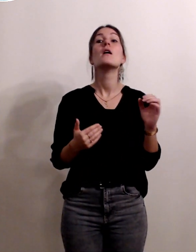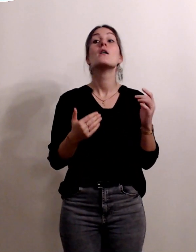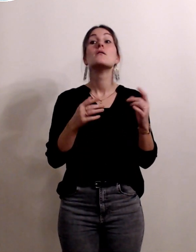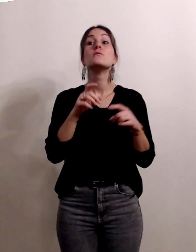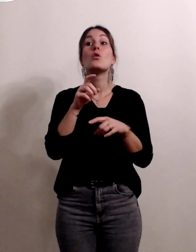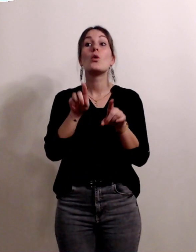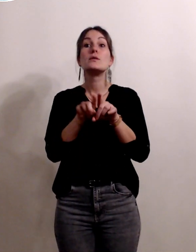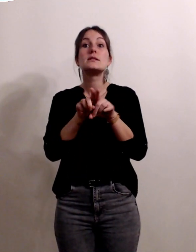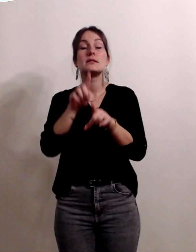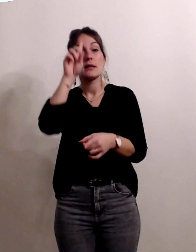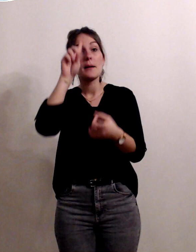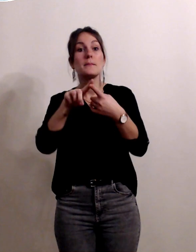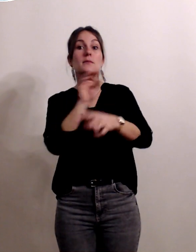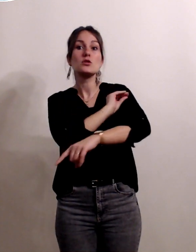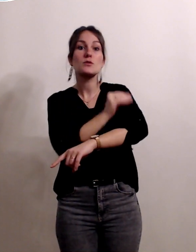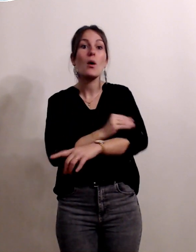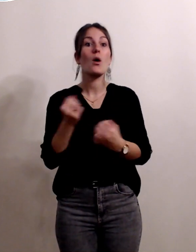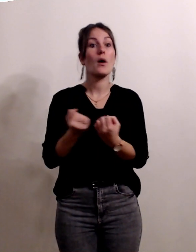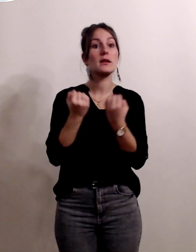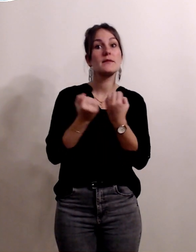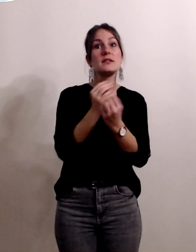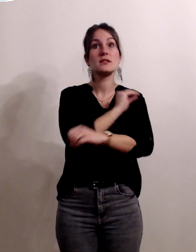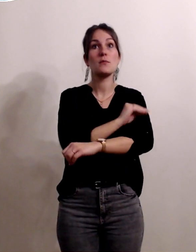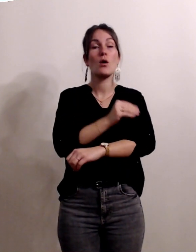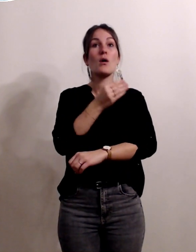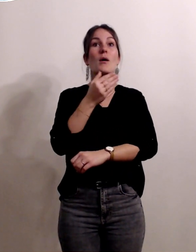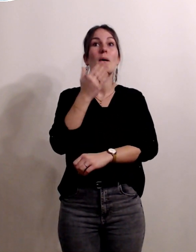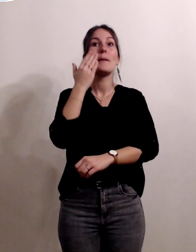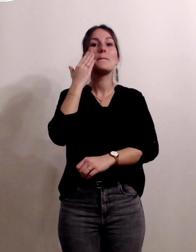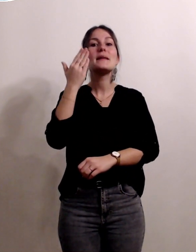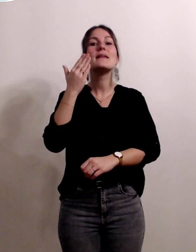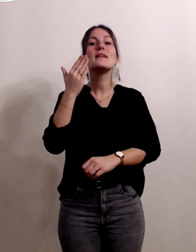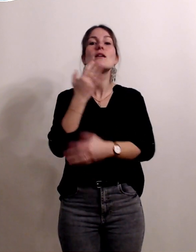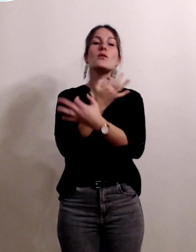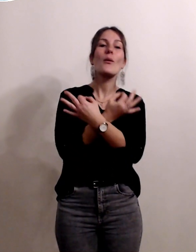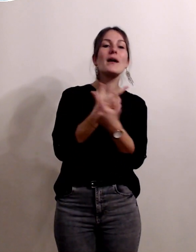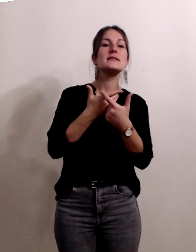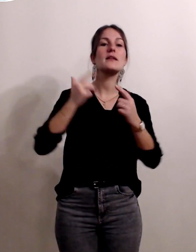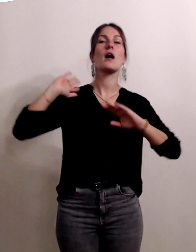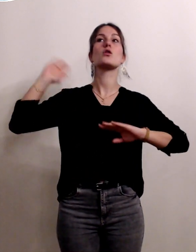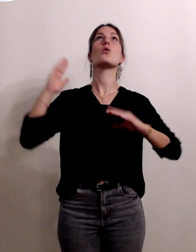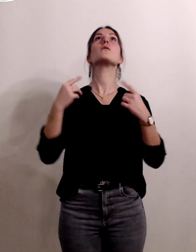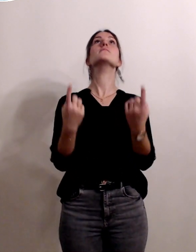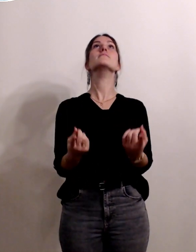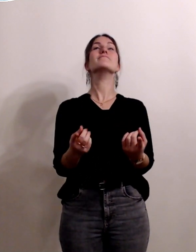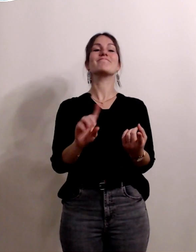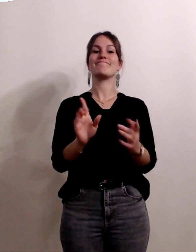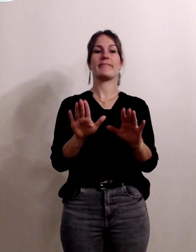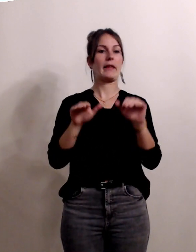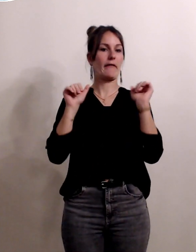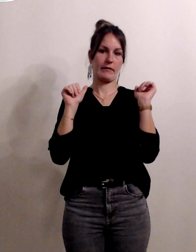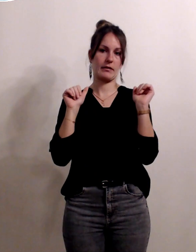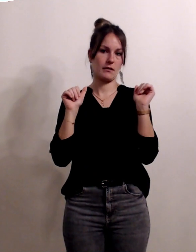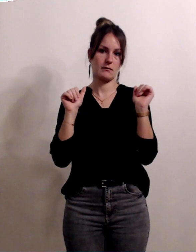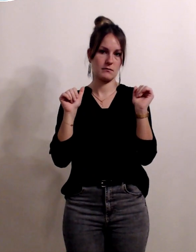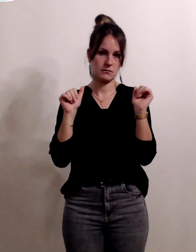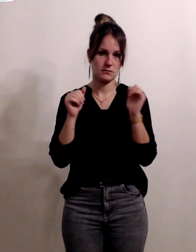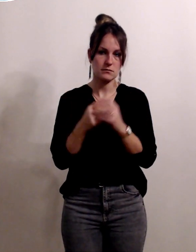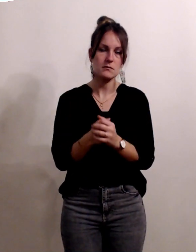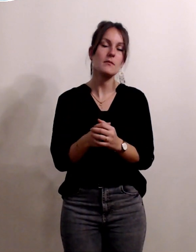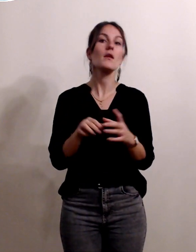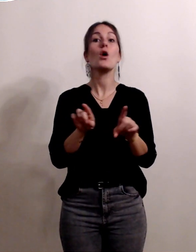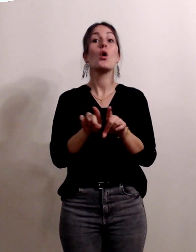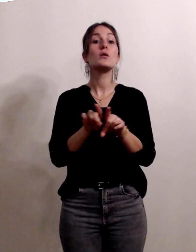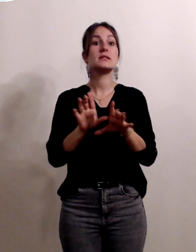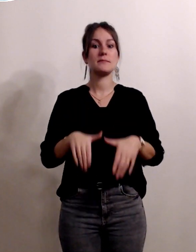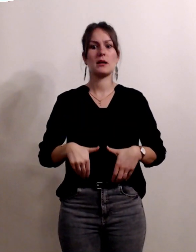tout ce qui va en fin de grossesse être à plat dos on va l'éviter de la même manière qu'on va éviter en fin